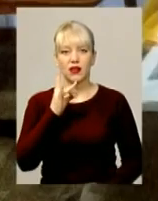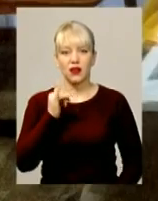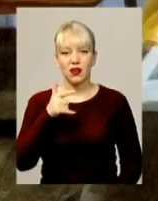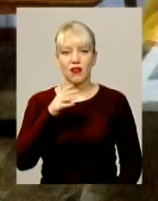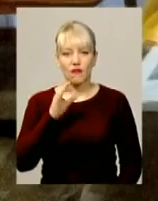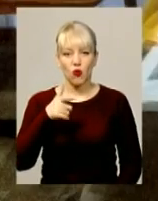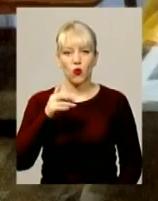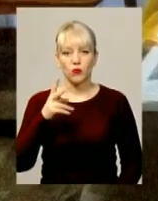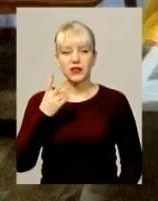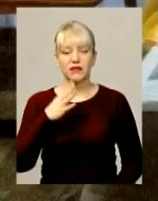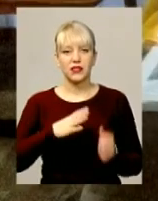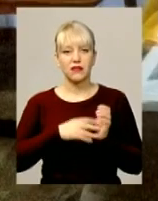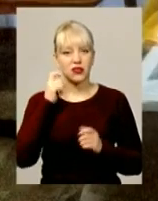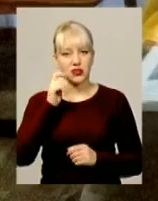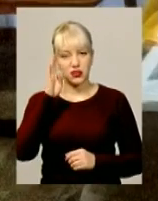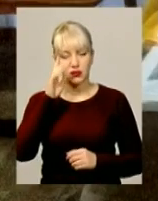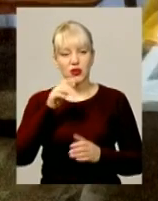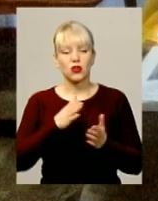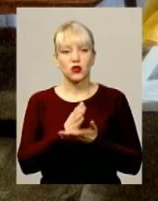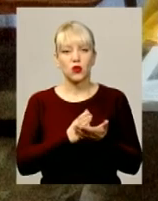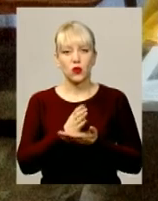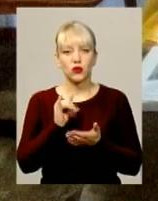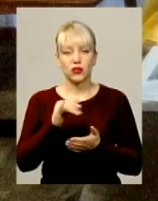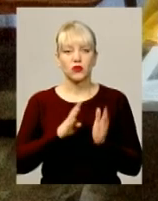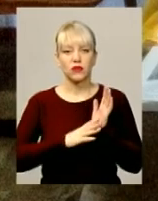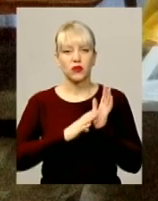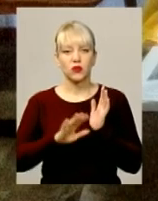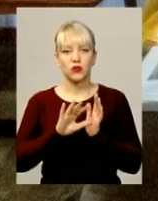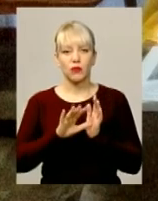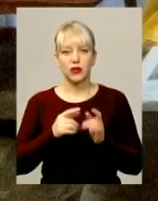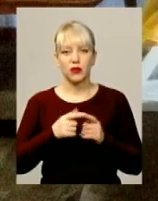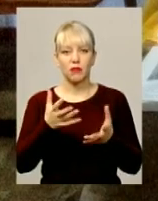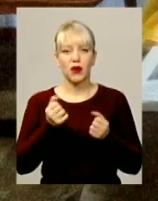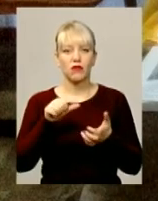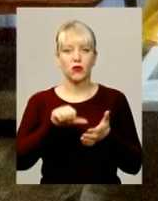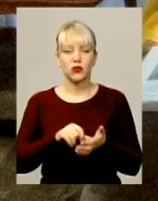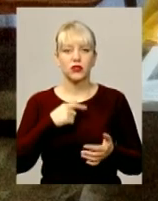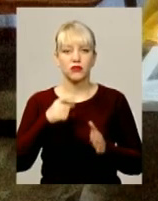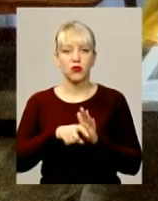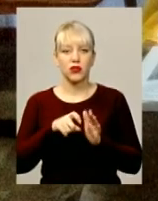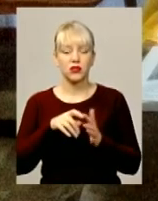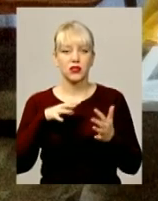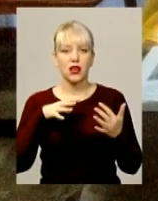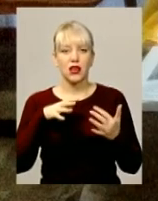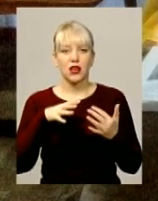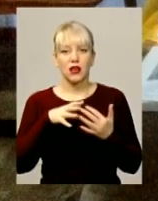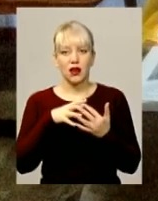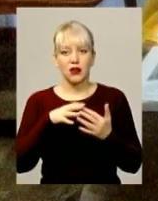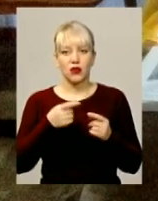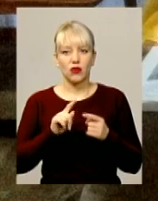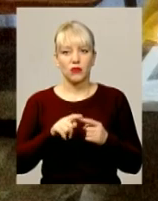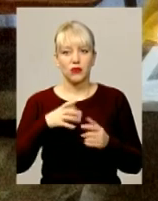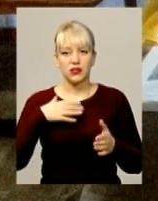-річний боєць служив у складі 90-го батальйону, брав участь у боях за Донецький аеропорт. Загинув Шепетівчанин 22